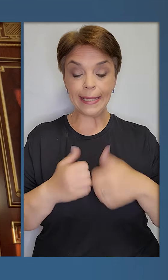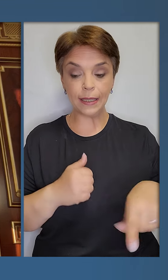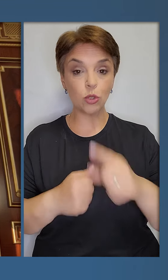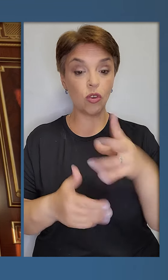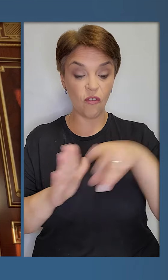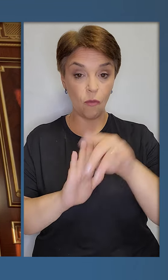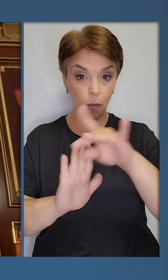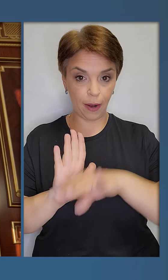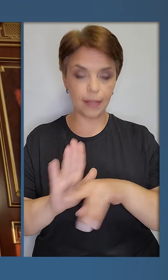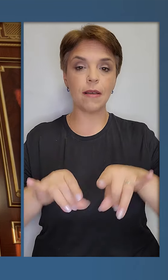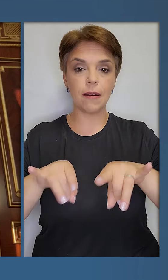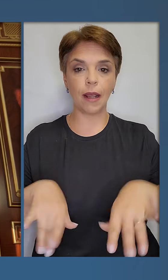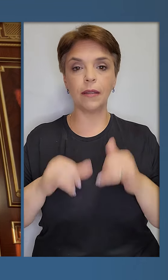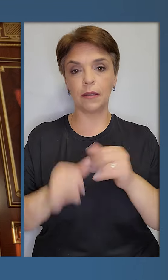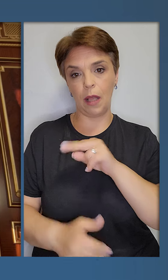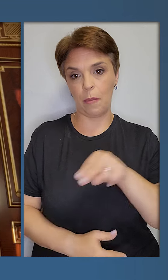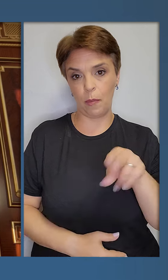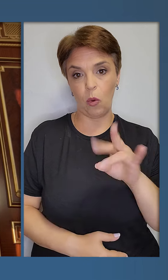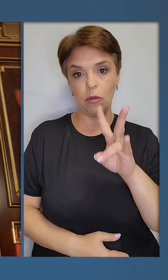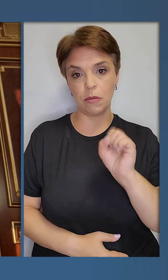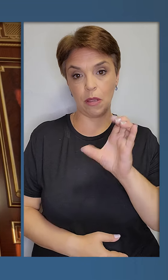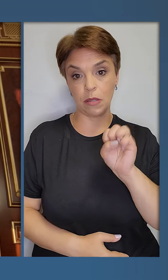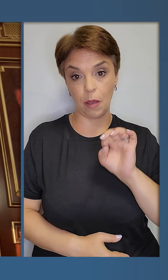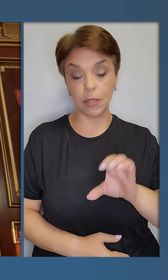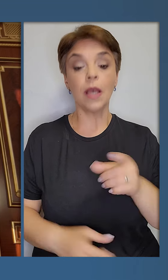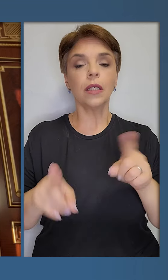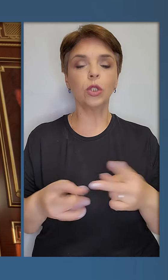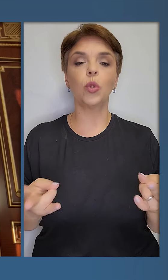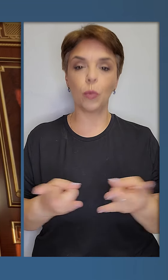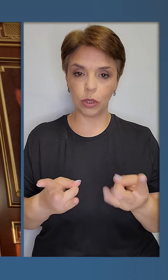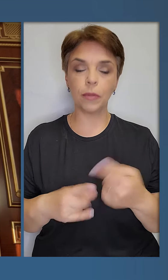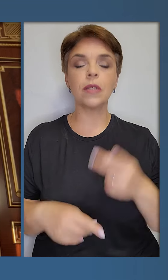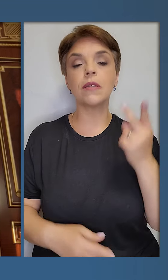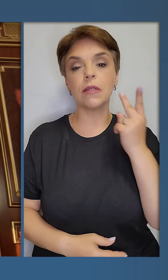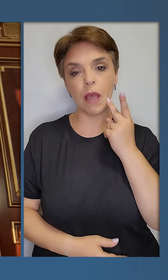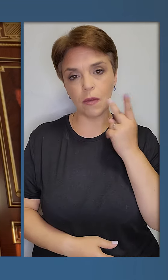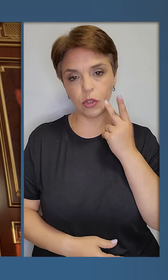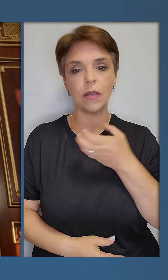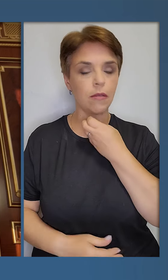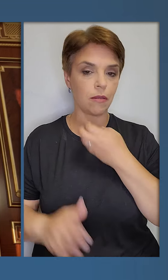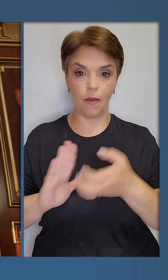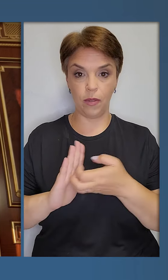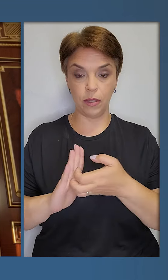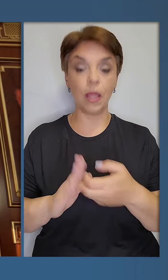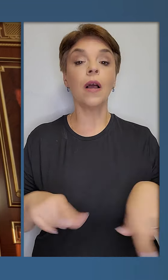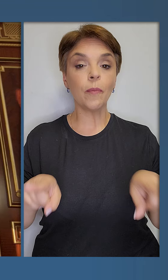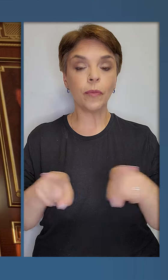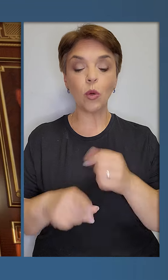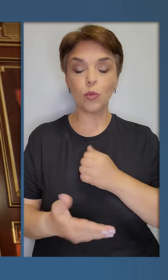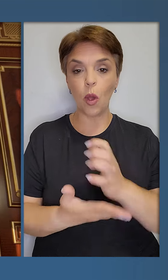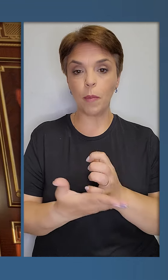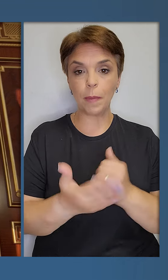Серед іншого в пакеті – ракети для ППО «Насамс», те, що потрібно, бо це завжди дефіцит.